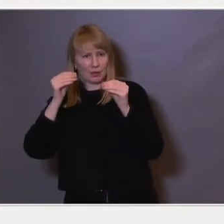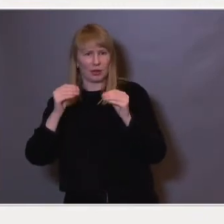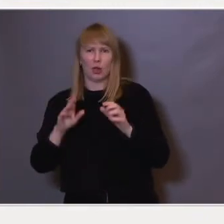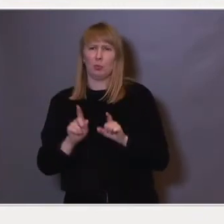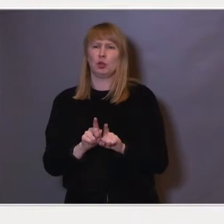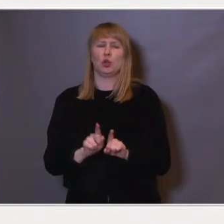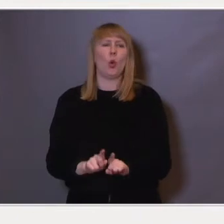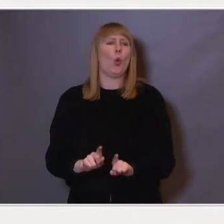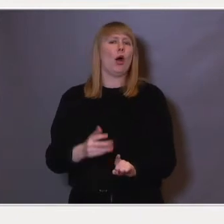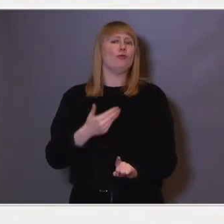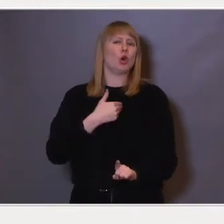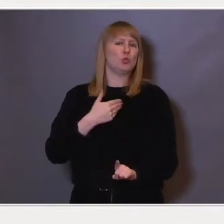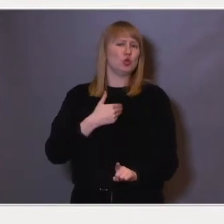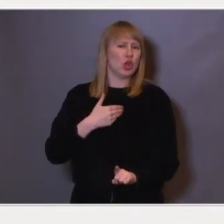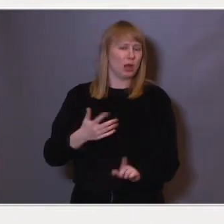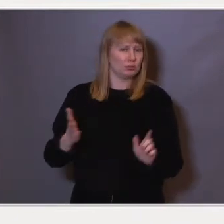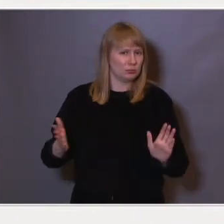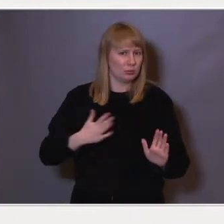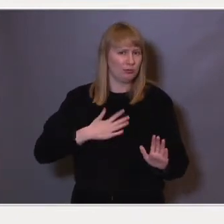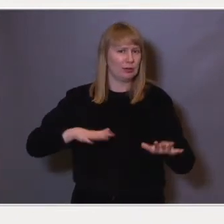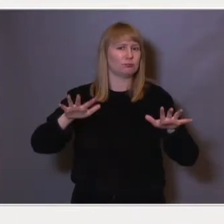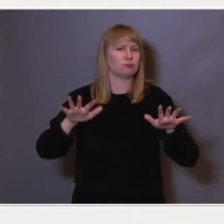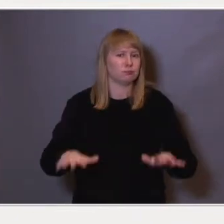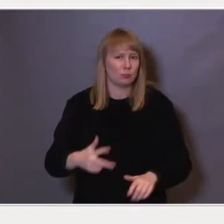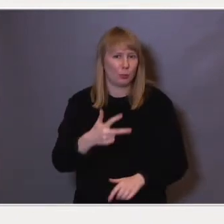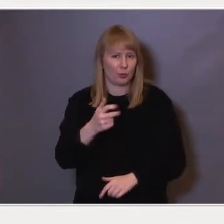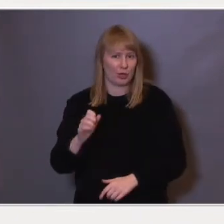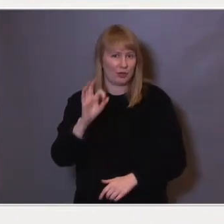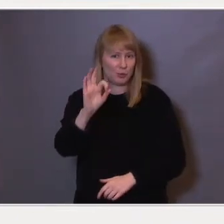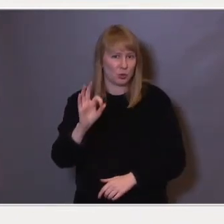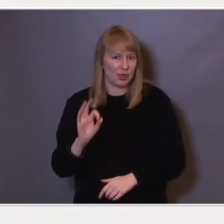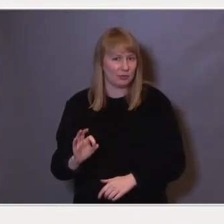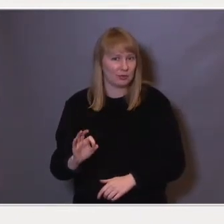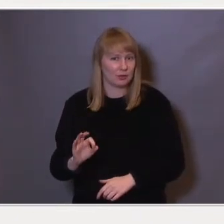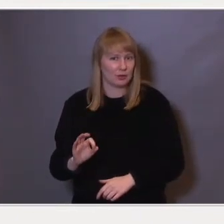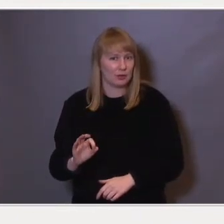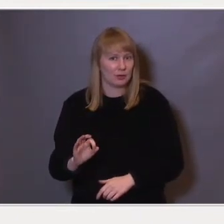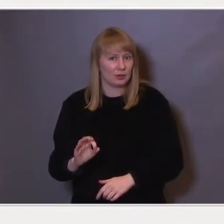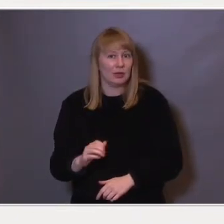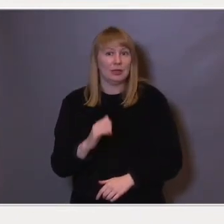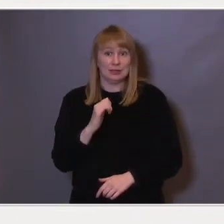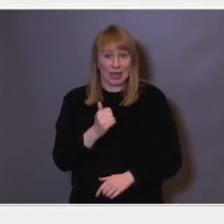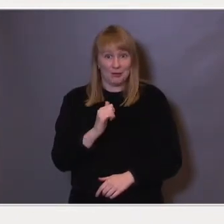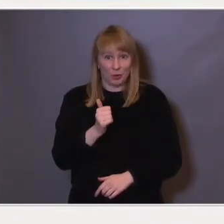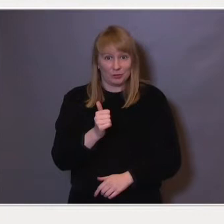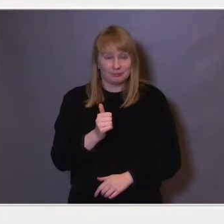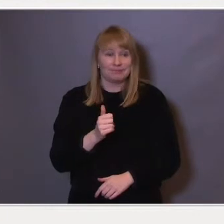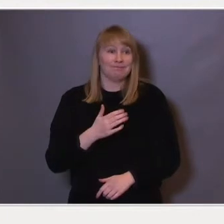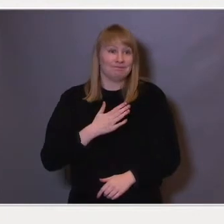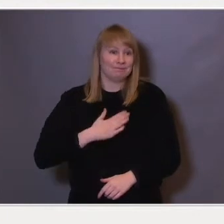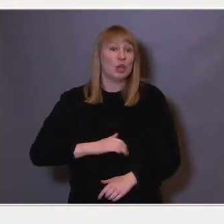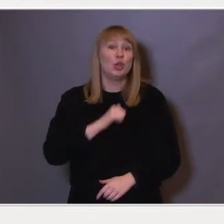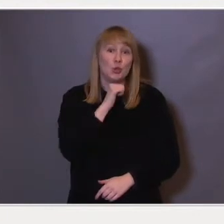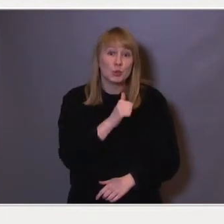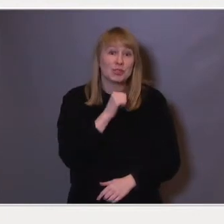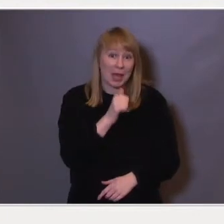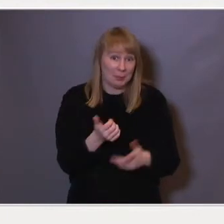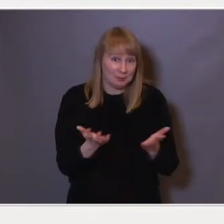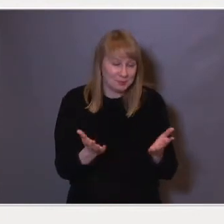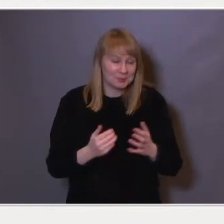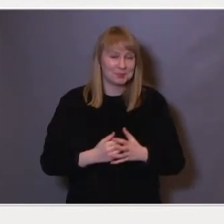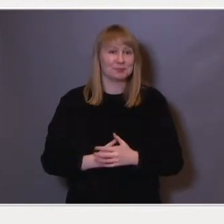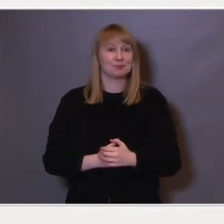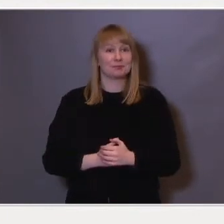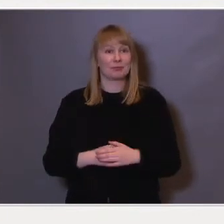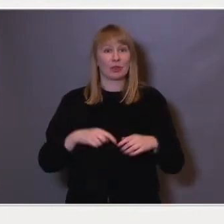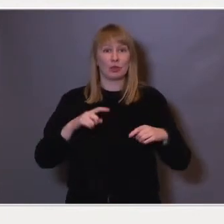mente de var for mye. De bestemte seg for å holde det på 30 prosent, og fant ikke noe bedre virkemiddel enn faktisk å jukse. Nå